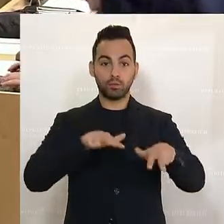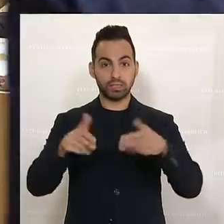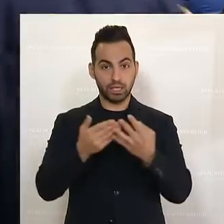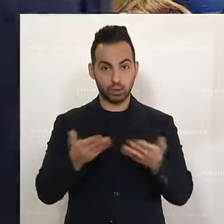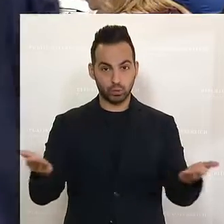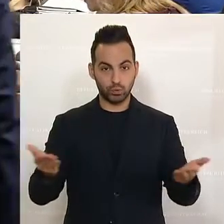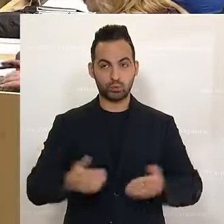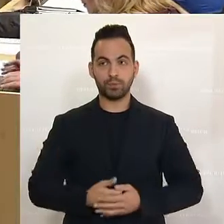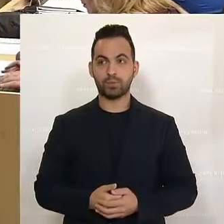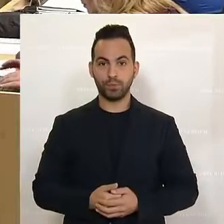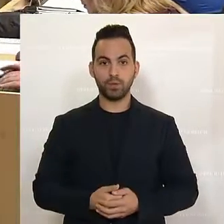WKStA Rücksicht nehmen wolle.